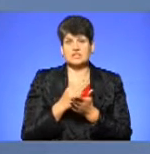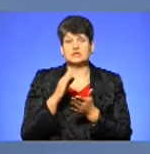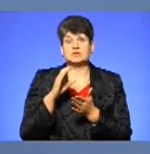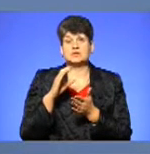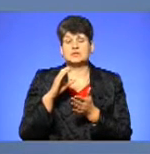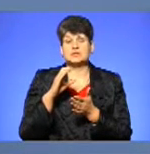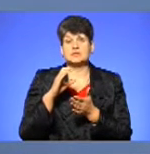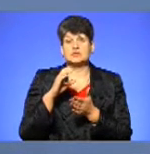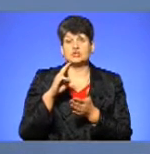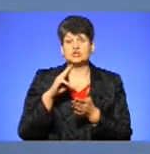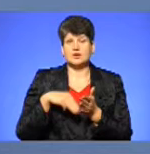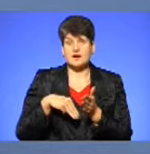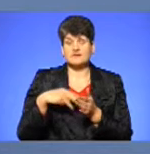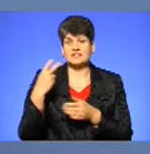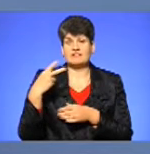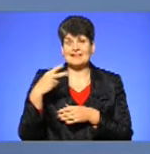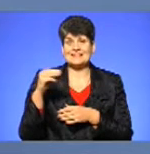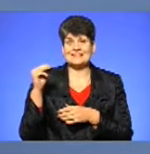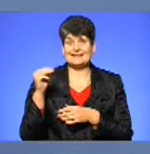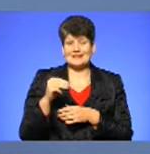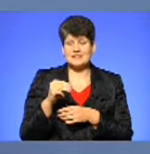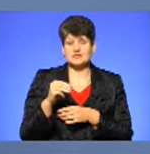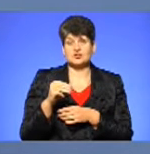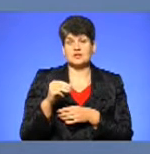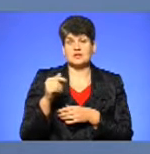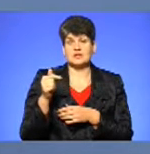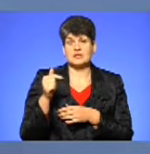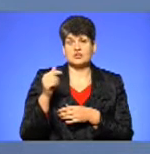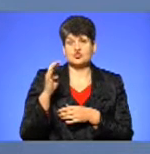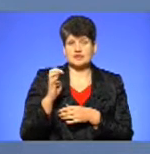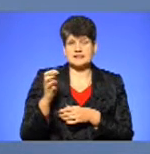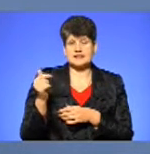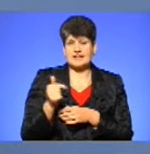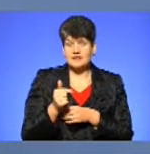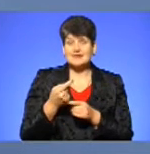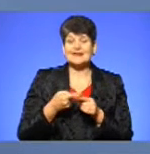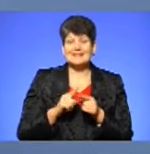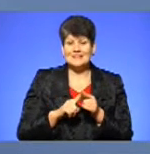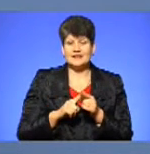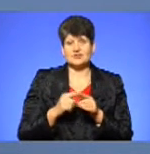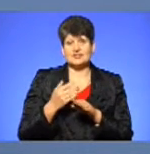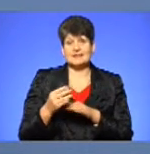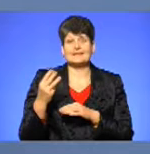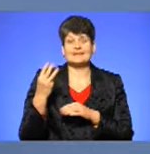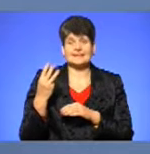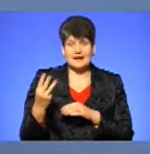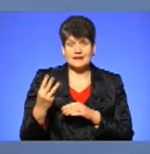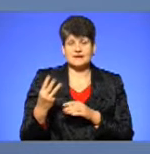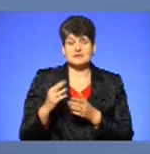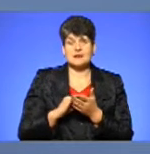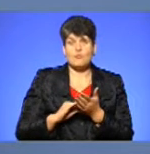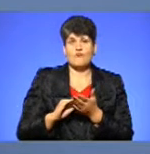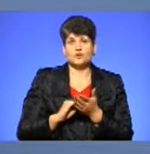20 тисяч 400 гривень. І частина третя, це повторність протягом